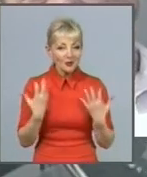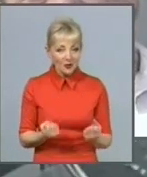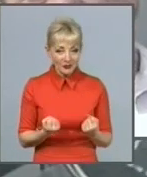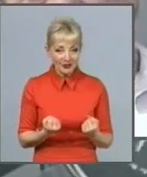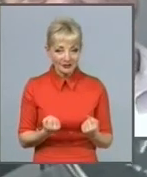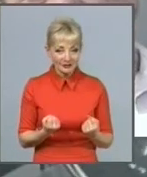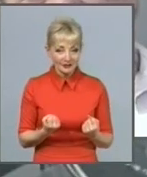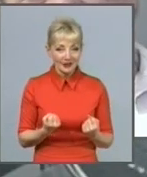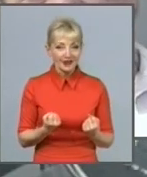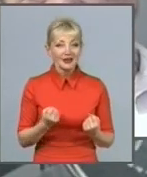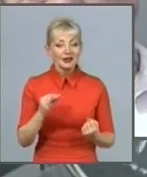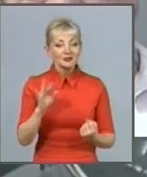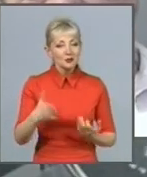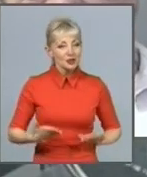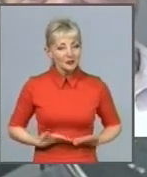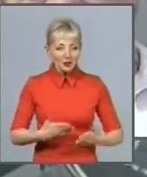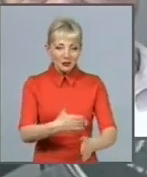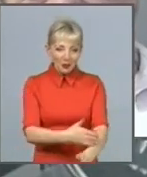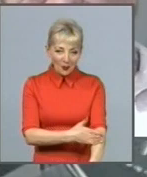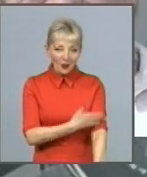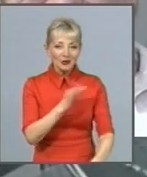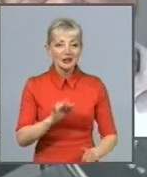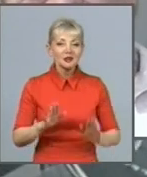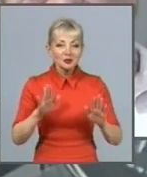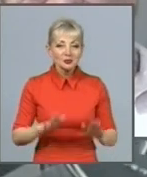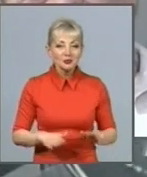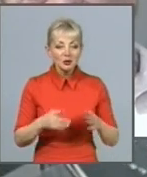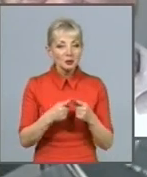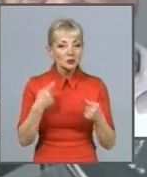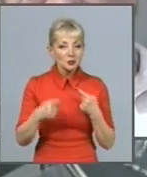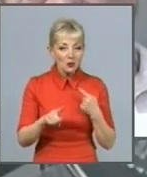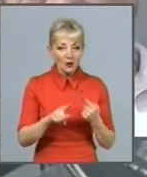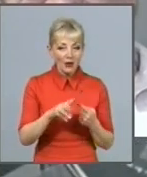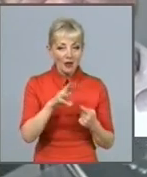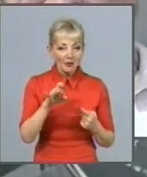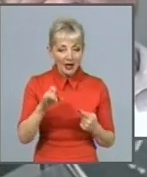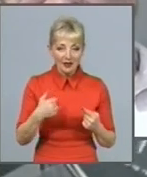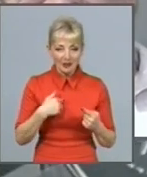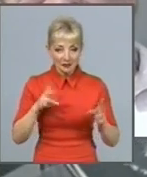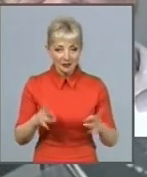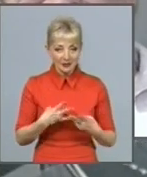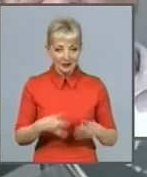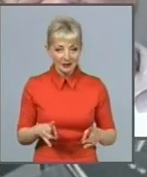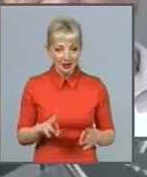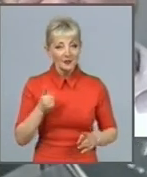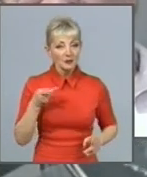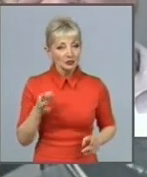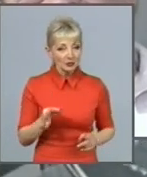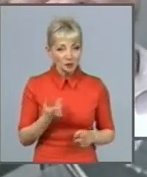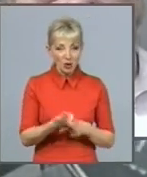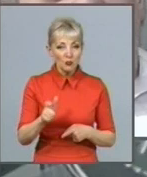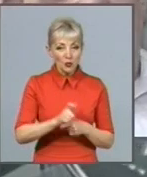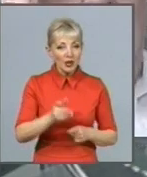долго і пусть другого голови нам не треба. Тому що більше заботливого,